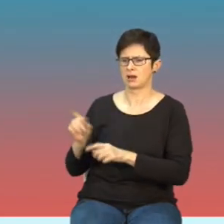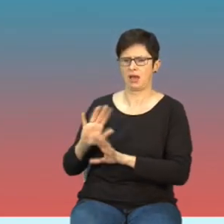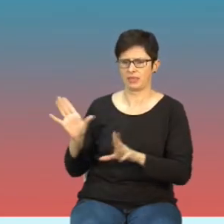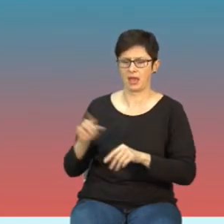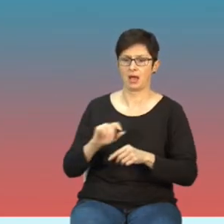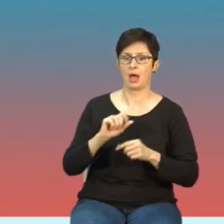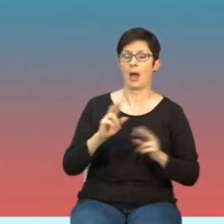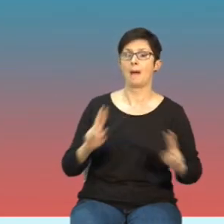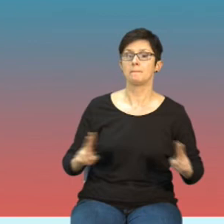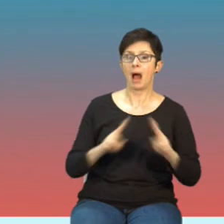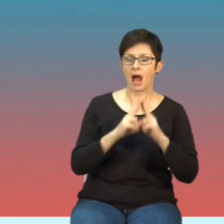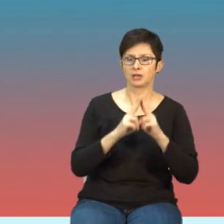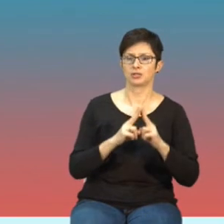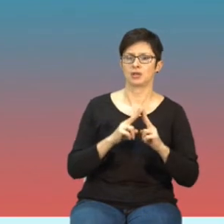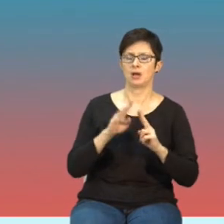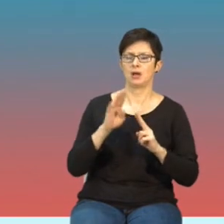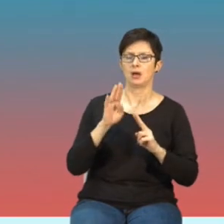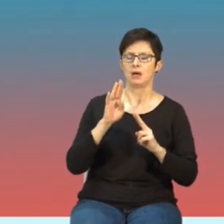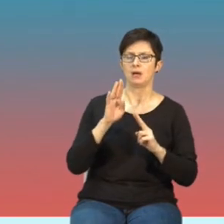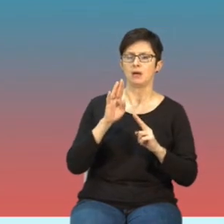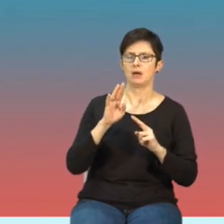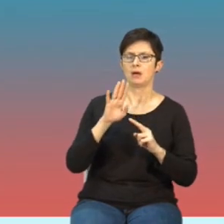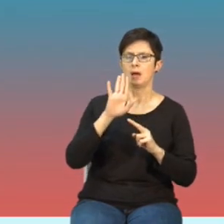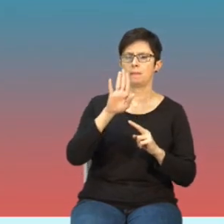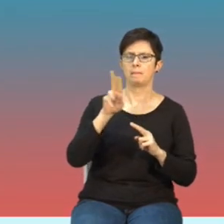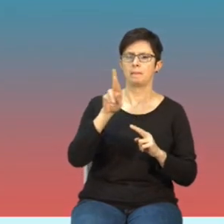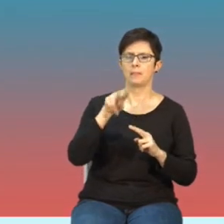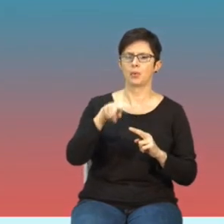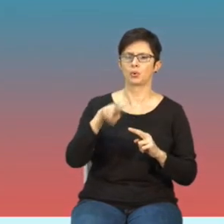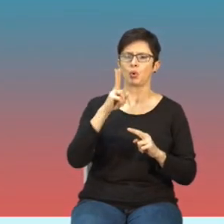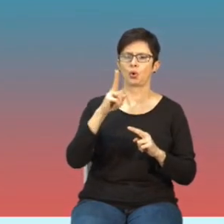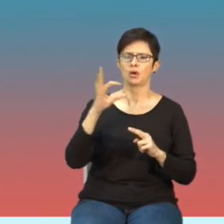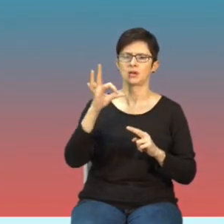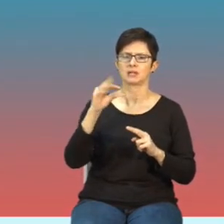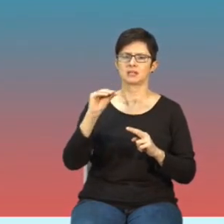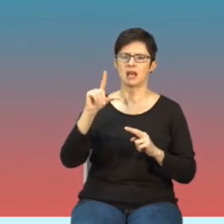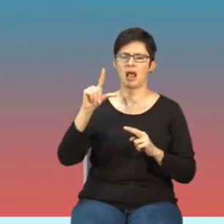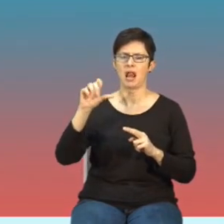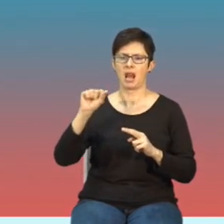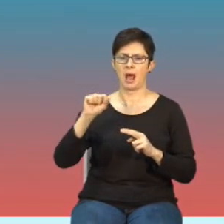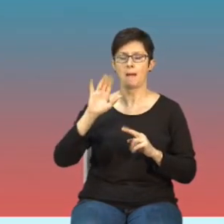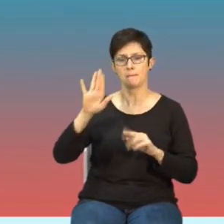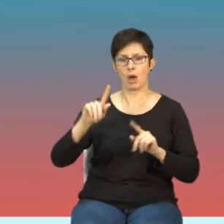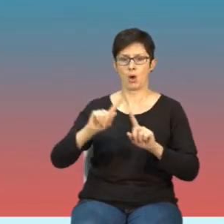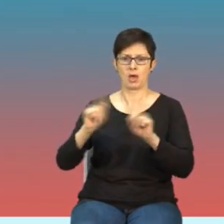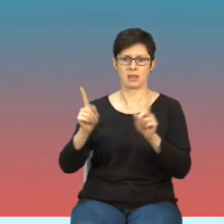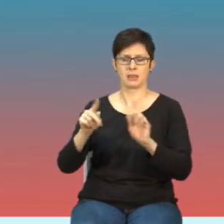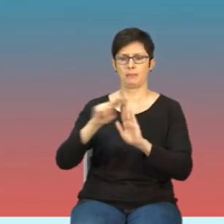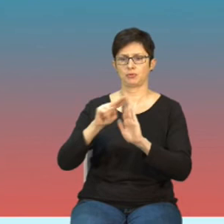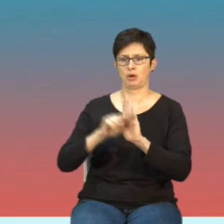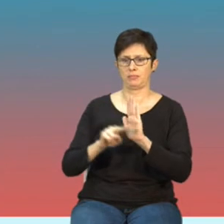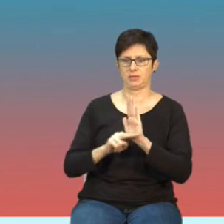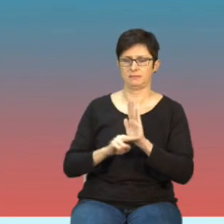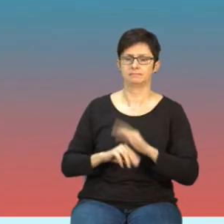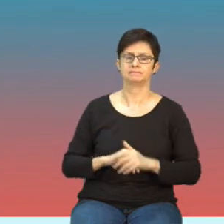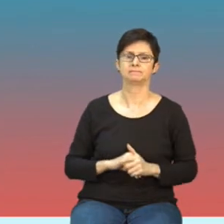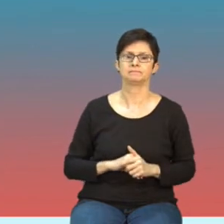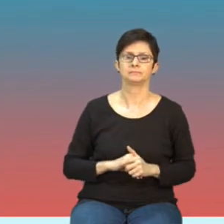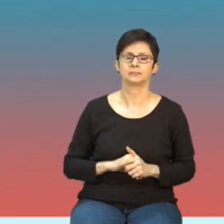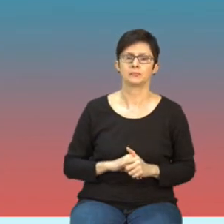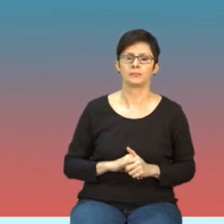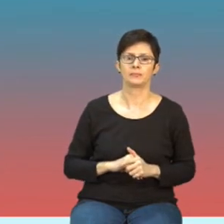Bruksela ciekawe mają przepisy inne nie nie te Iknir Polskie